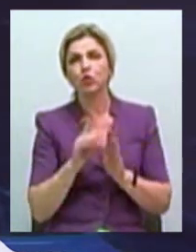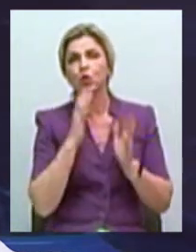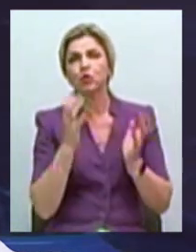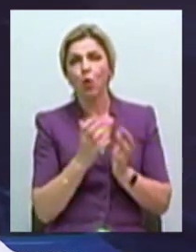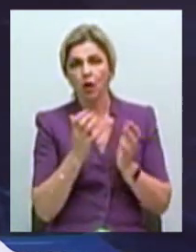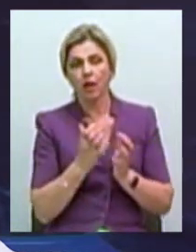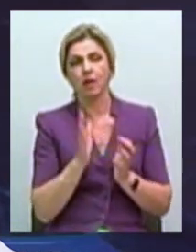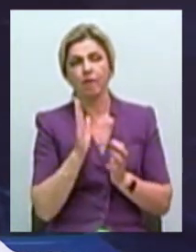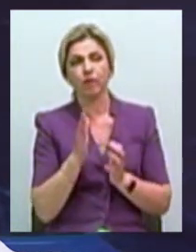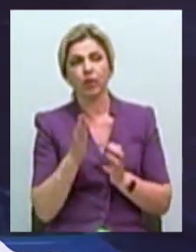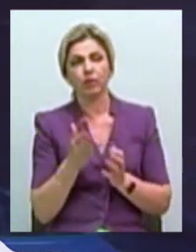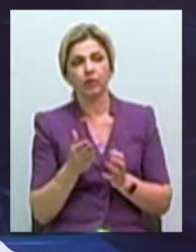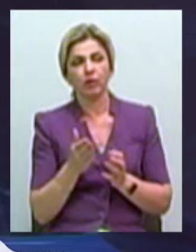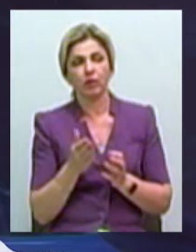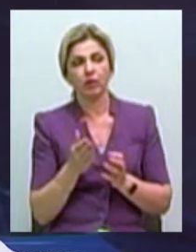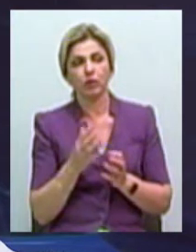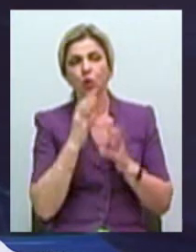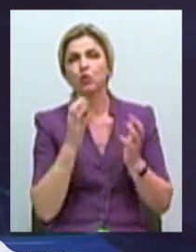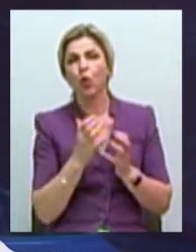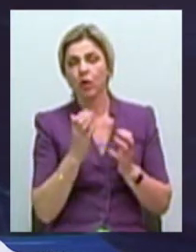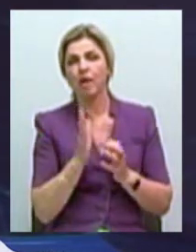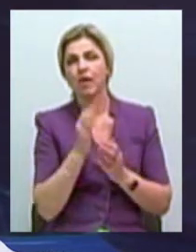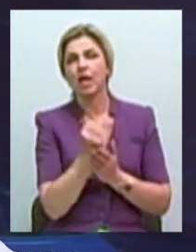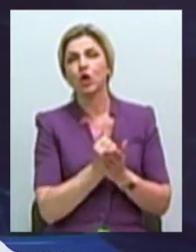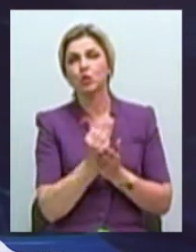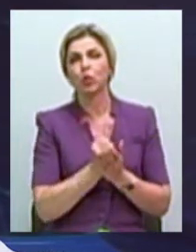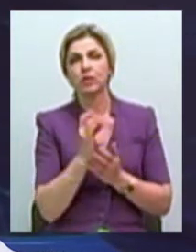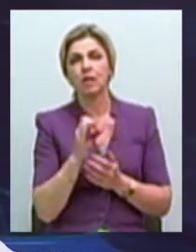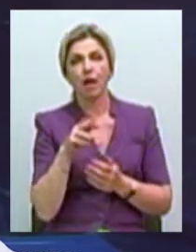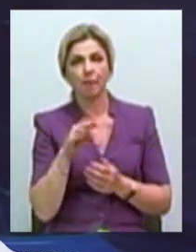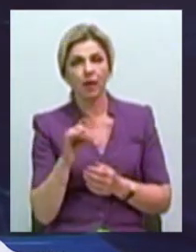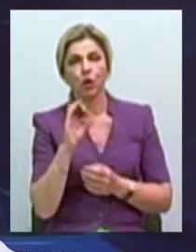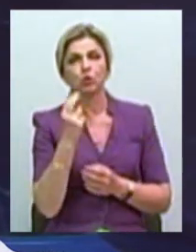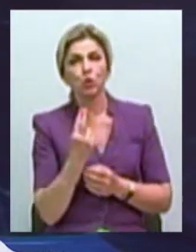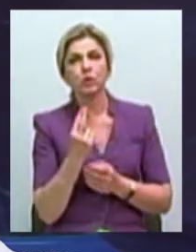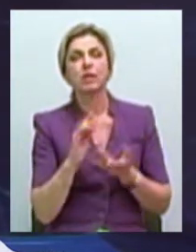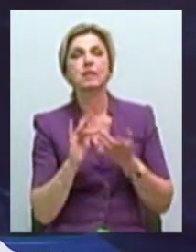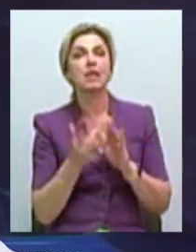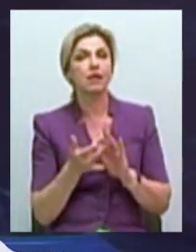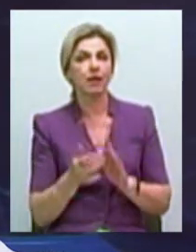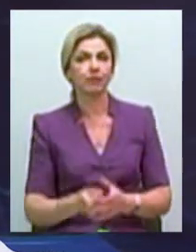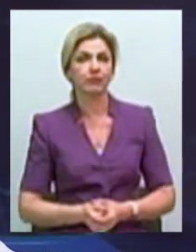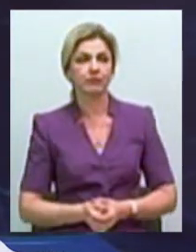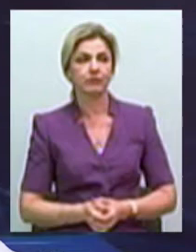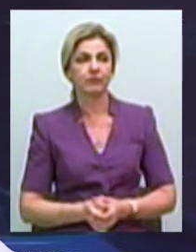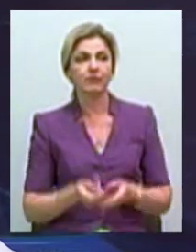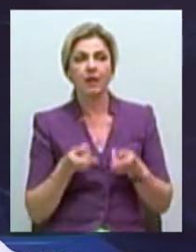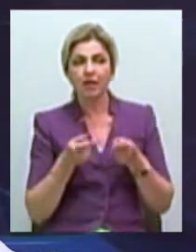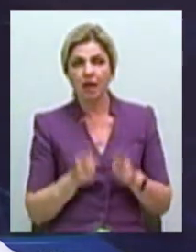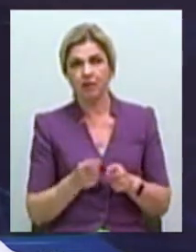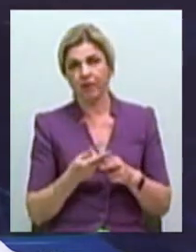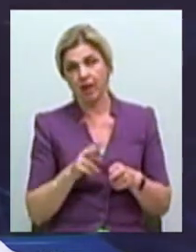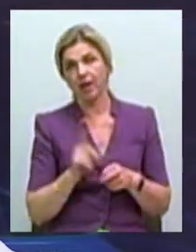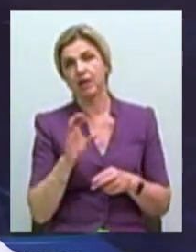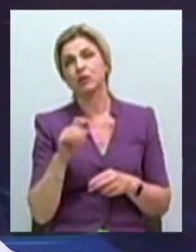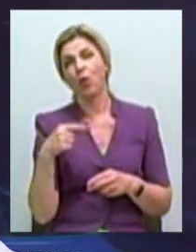в облаке, что все оно там сохранится ресурсами социальных сетей, на самом деле это с одной